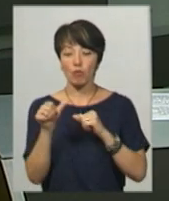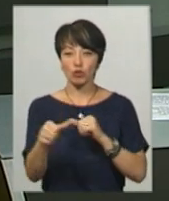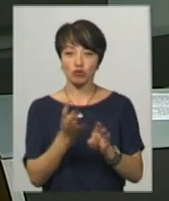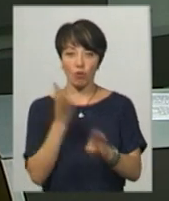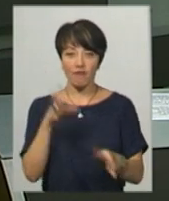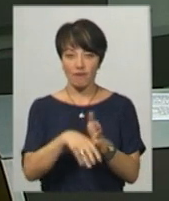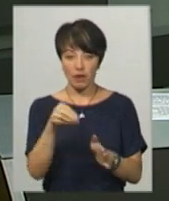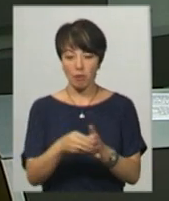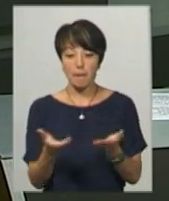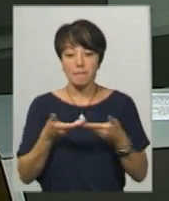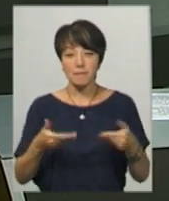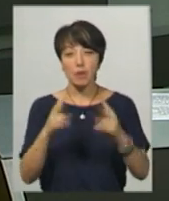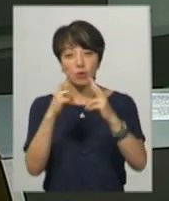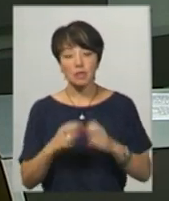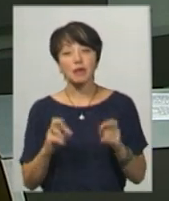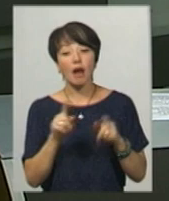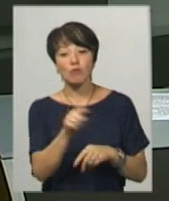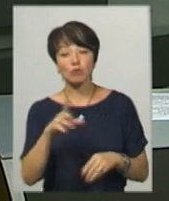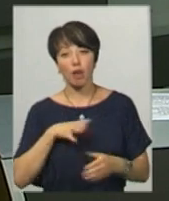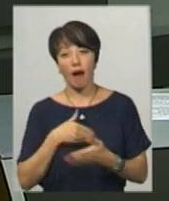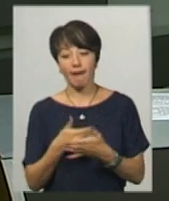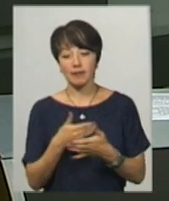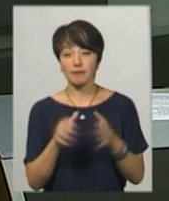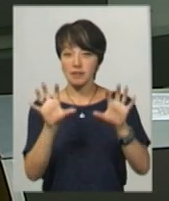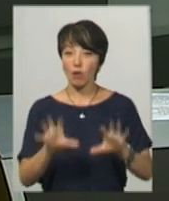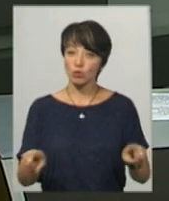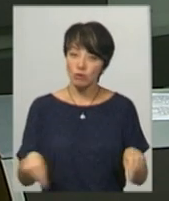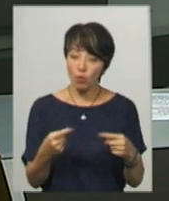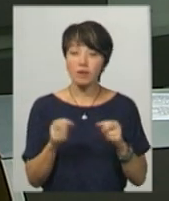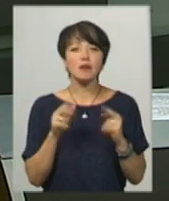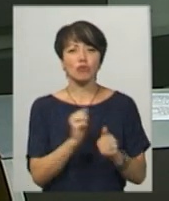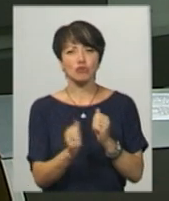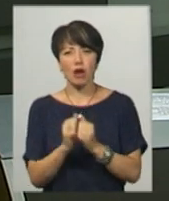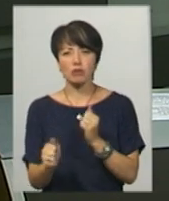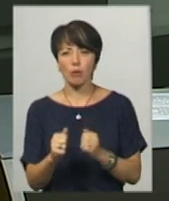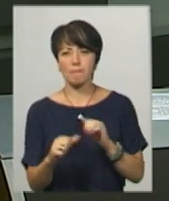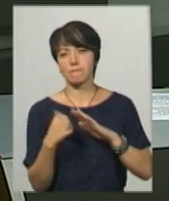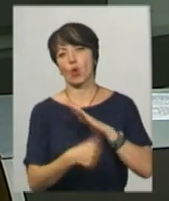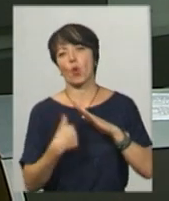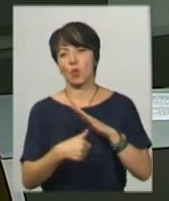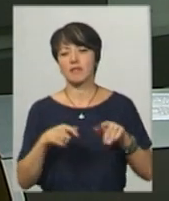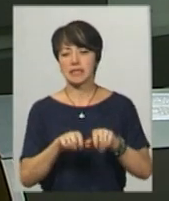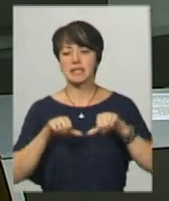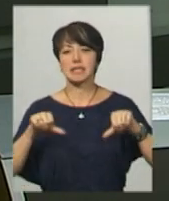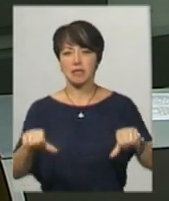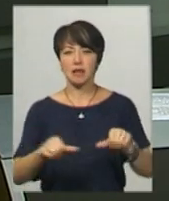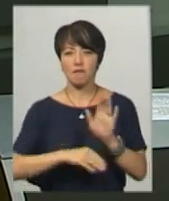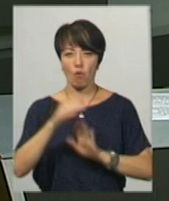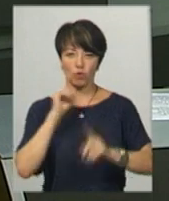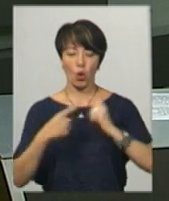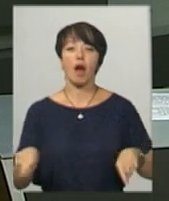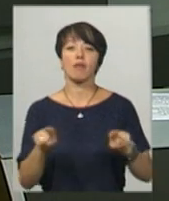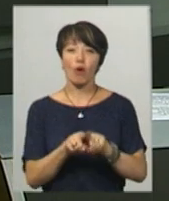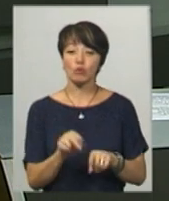виборах. Ми проаналізували, наскільки вони були активні у законотворенні та, як часто прогулювали, засідання Верховної Ради. А